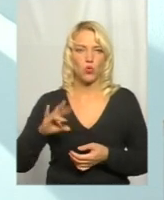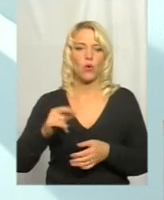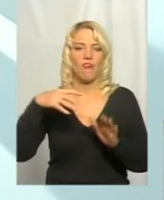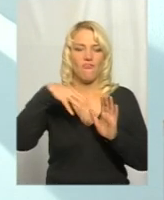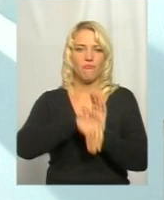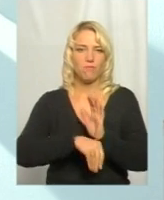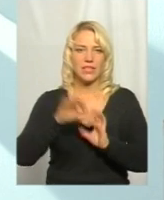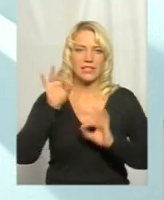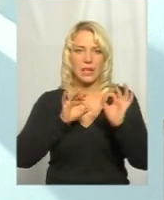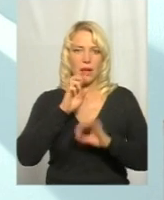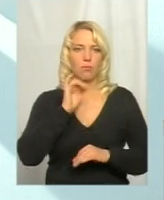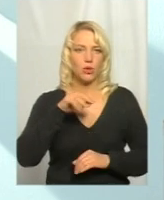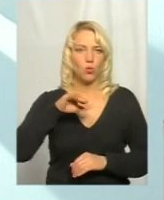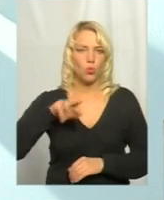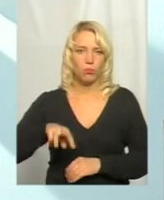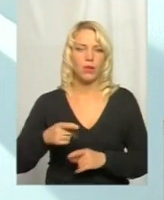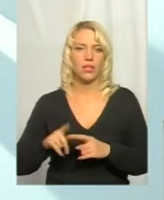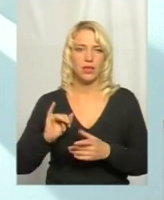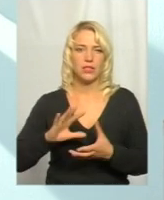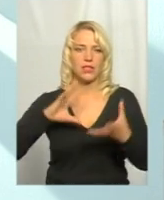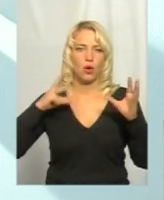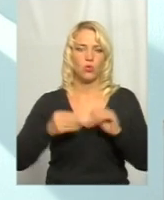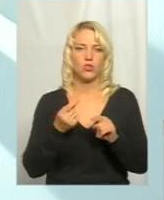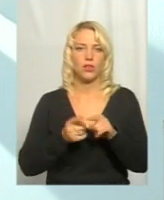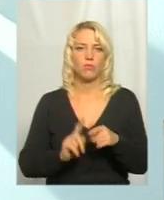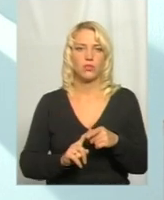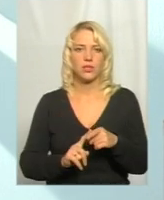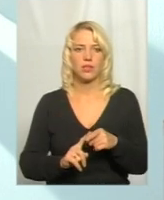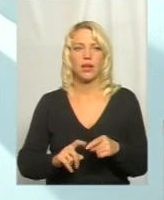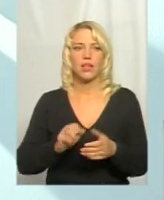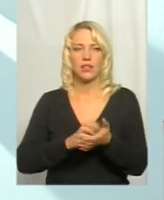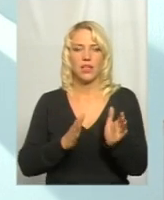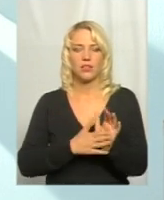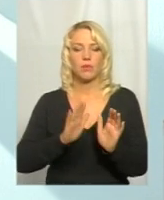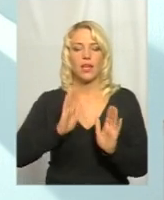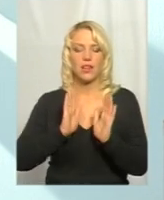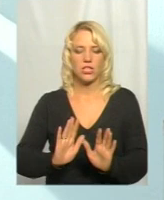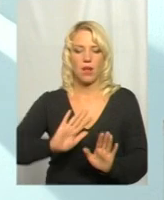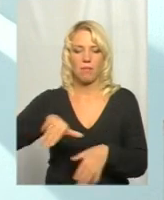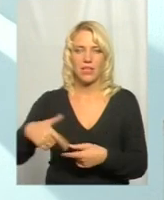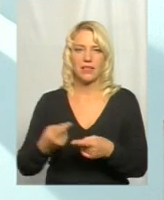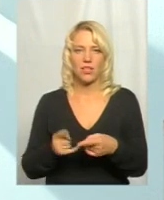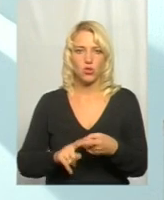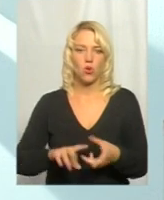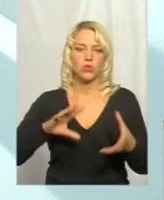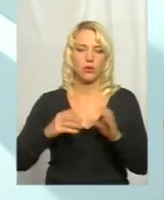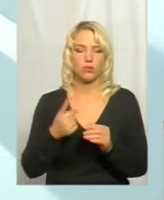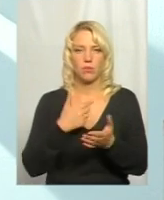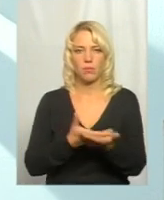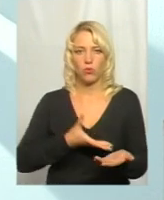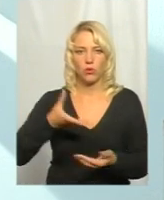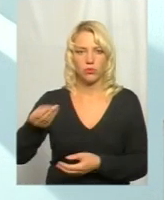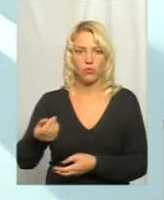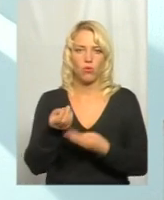лабораторні вишукування роблять, дають нам заключення по даній автодорозі. Лише після того ми проплачуємо кошти за